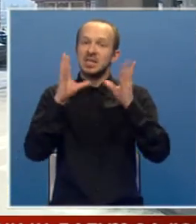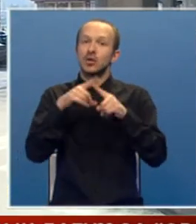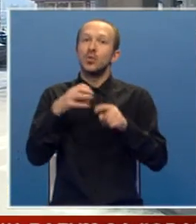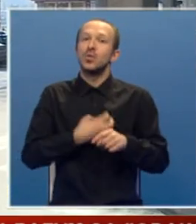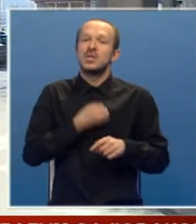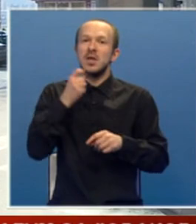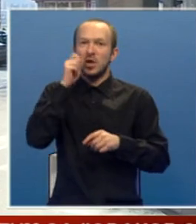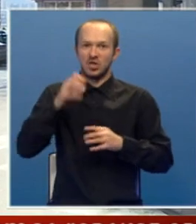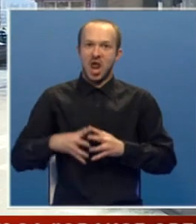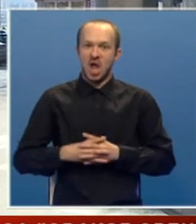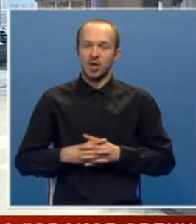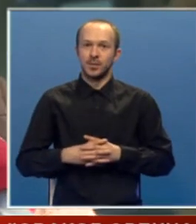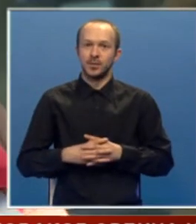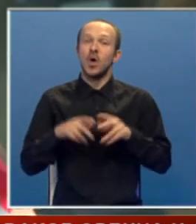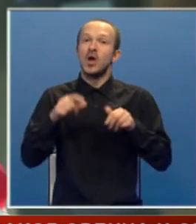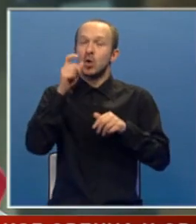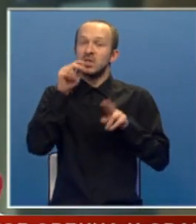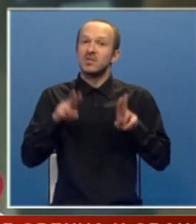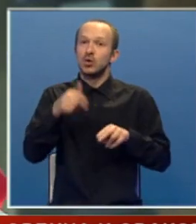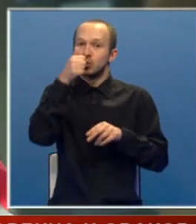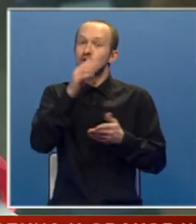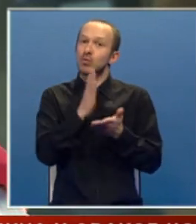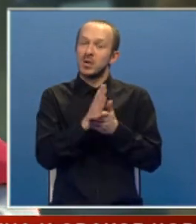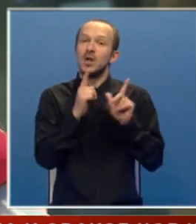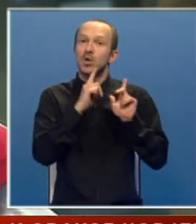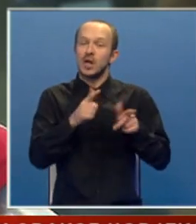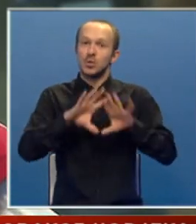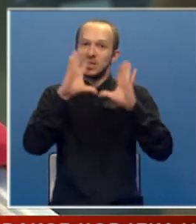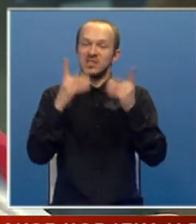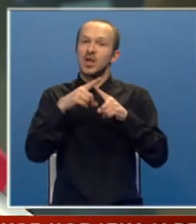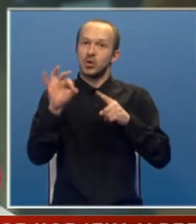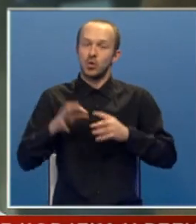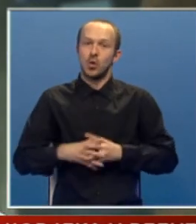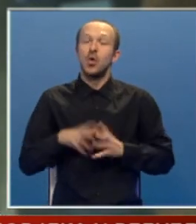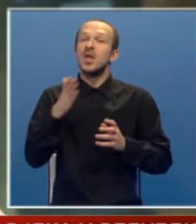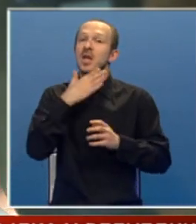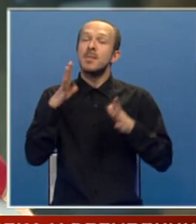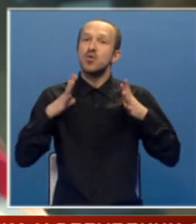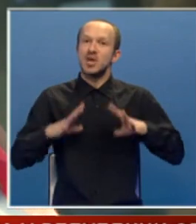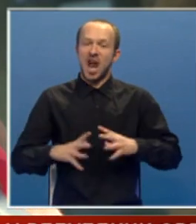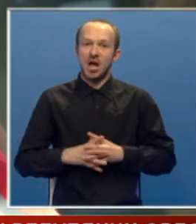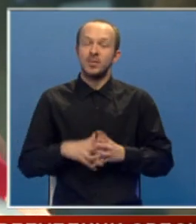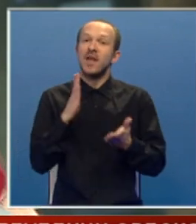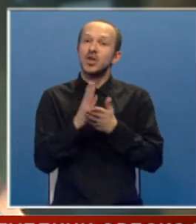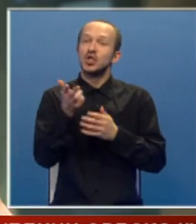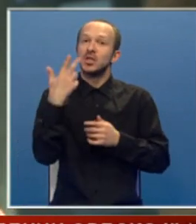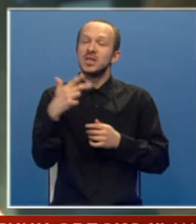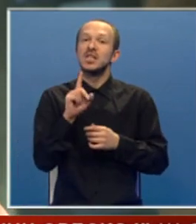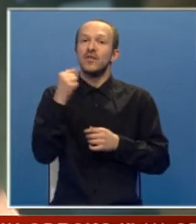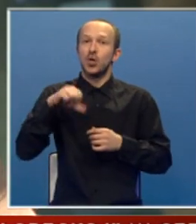uznemirilo građane. Ovi ljudi stvarno što su bili u ratu i sve to, znači nemaju mira već 30